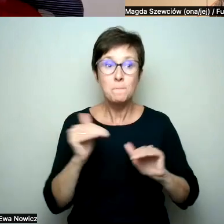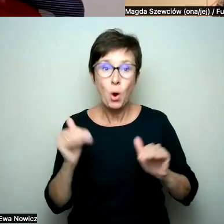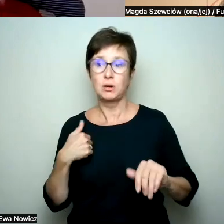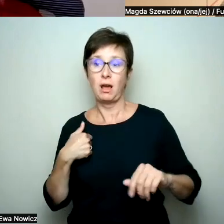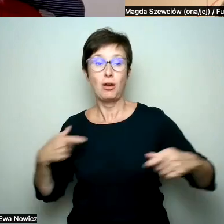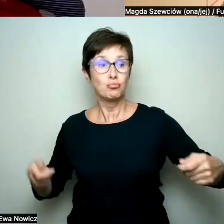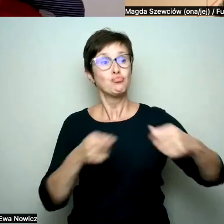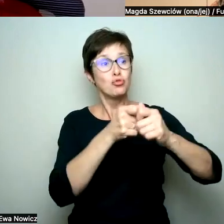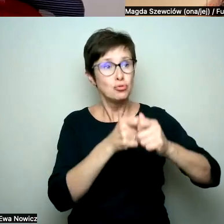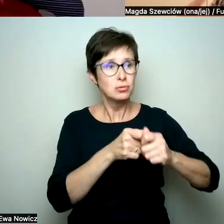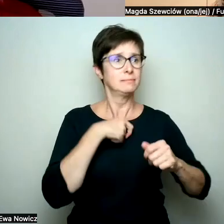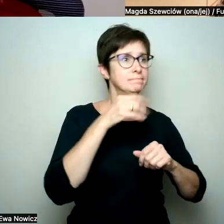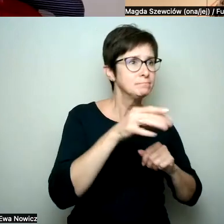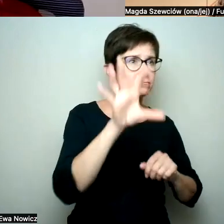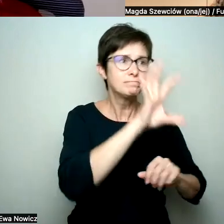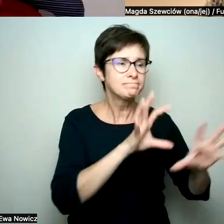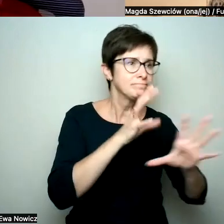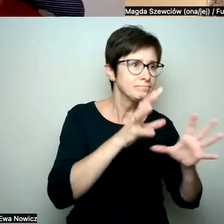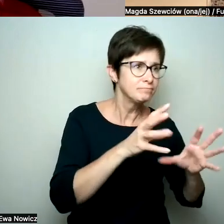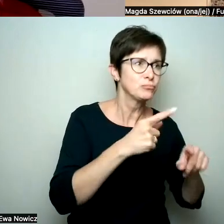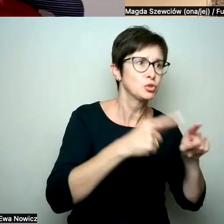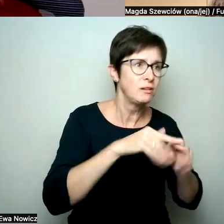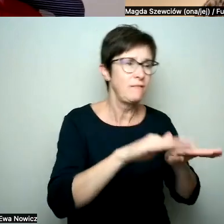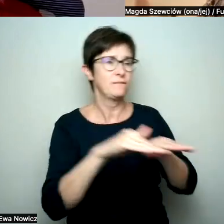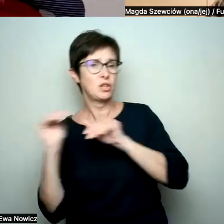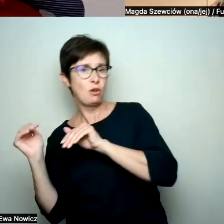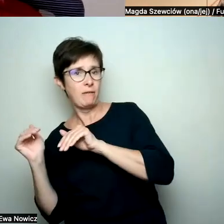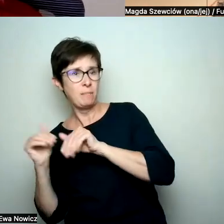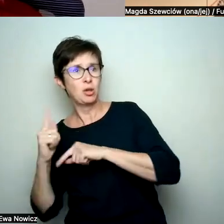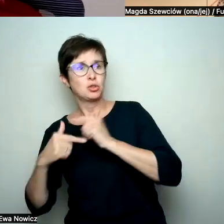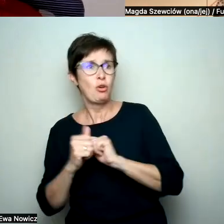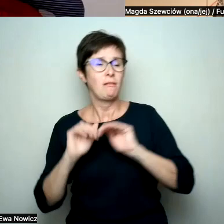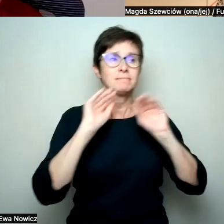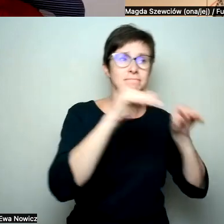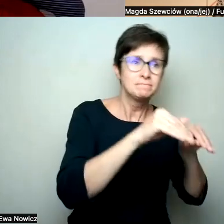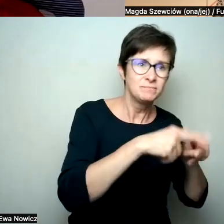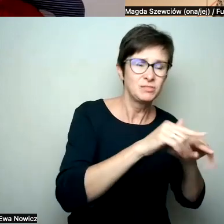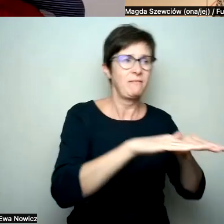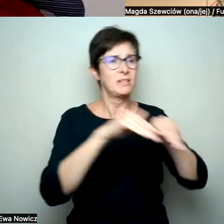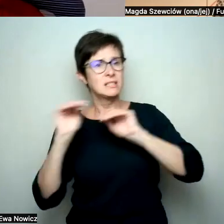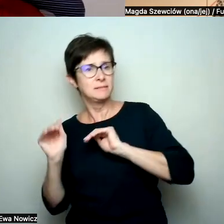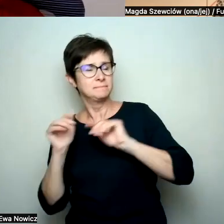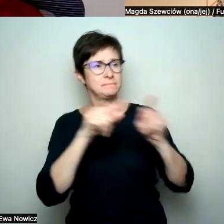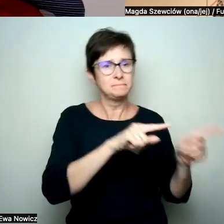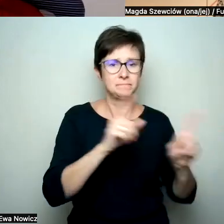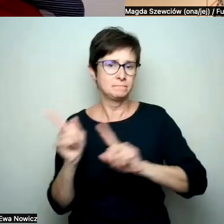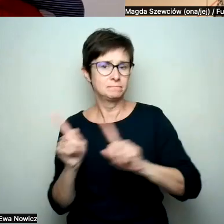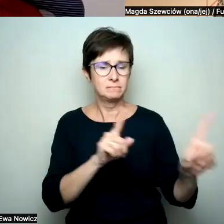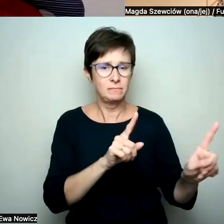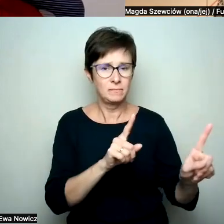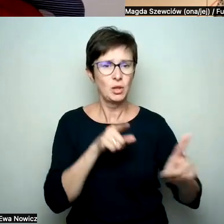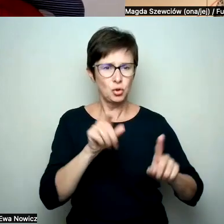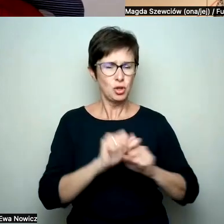chwilę, wycofam się, znowu wejdę, może wejdę na dłużej, znowu się wycofam. To jest jakoś sobie myślę też takie